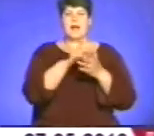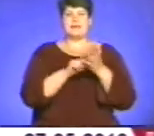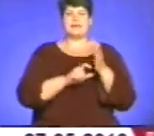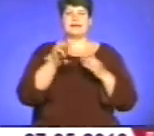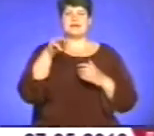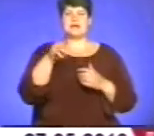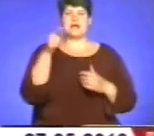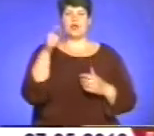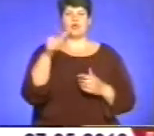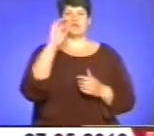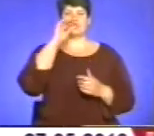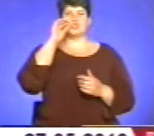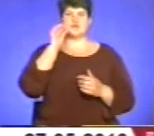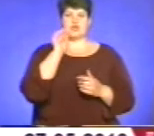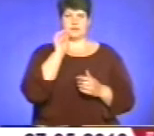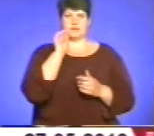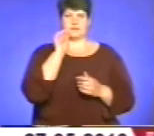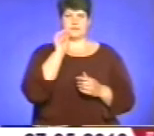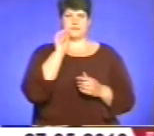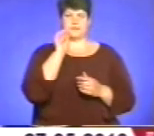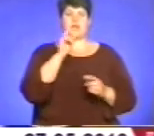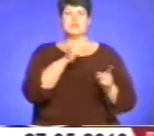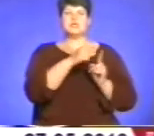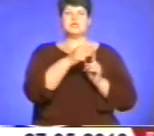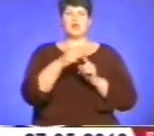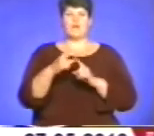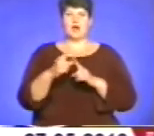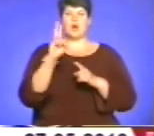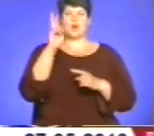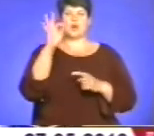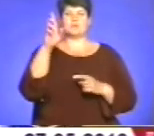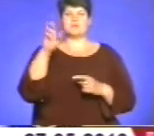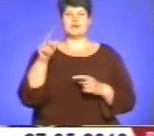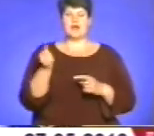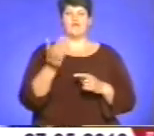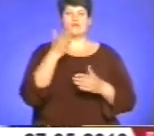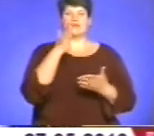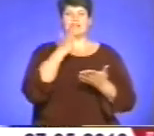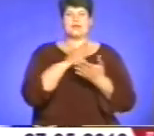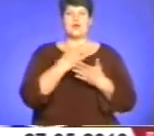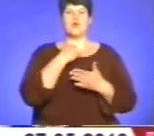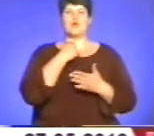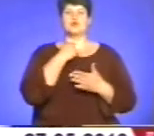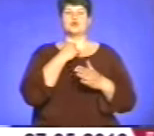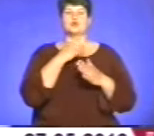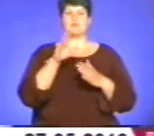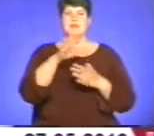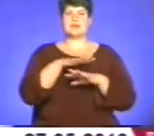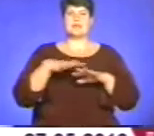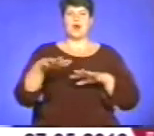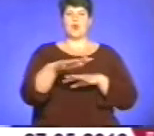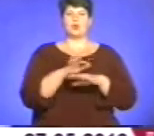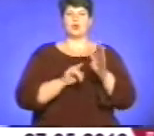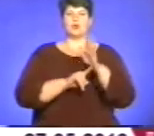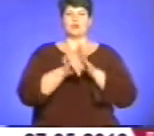Григоровича Шевченка. Слова кобзаря, вони стали голосом народу, який почав